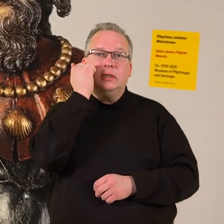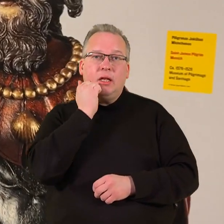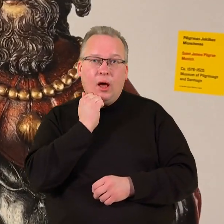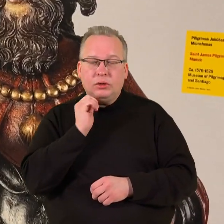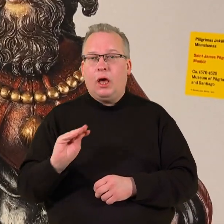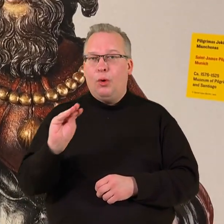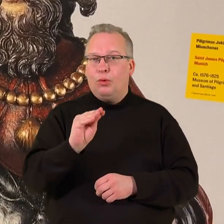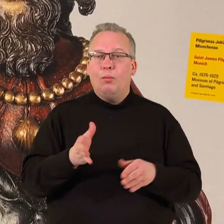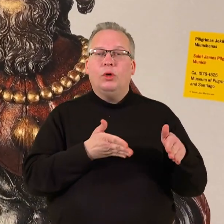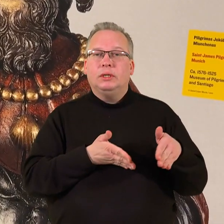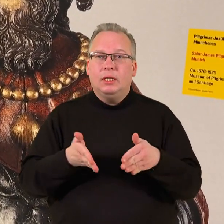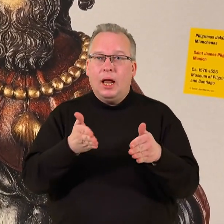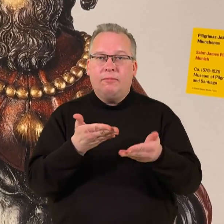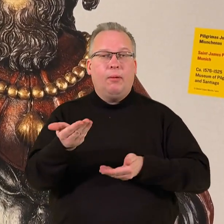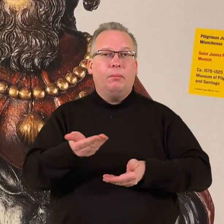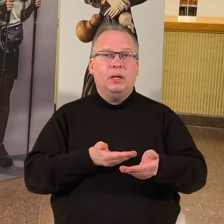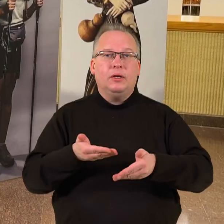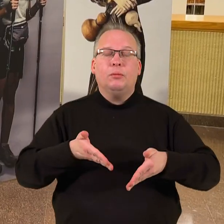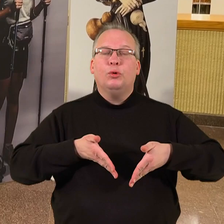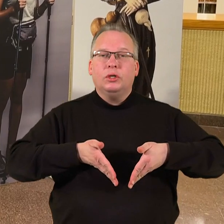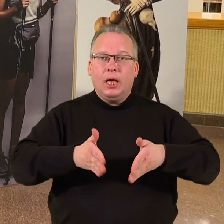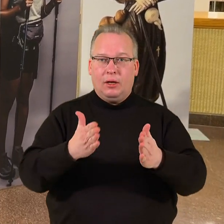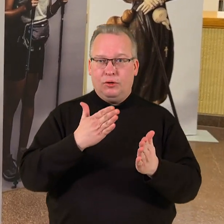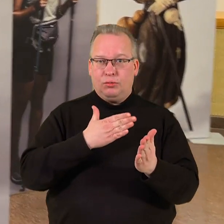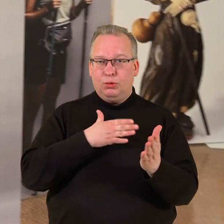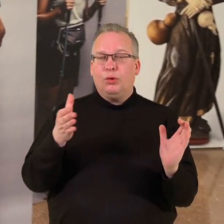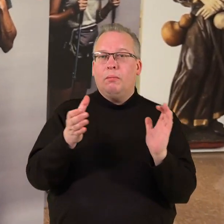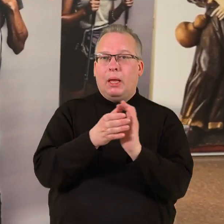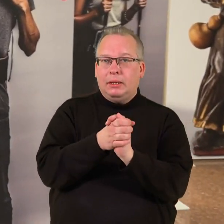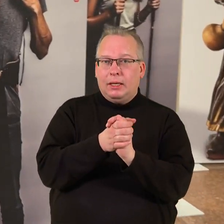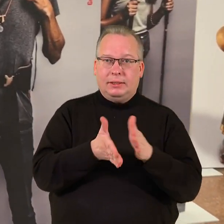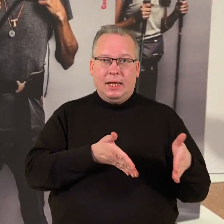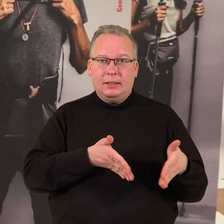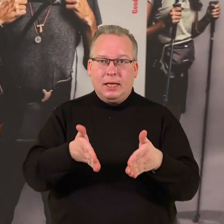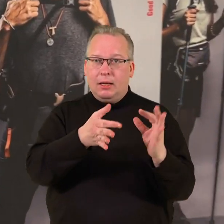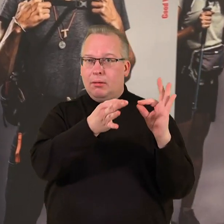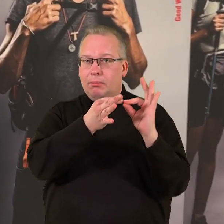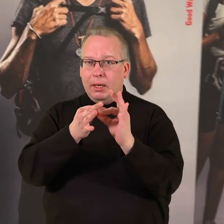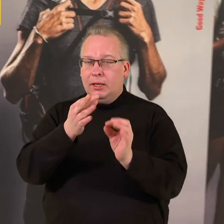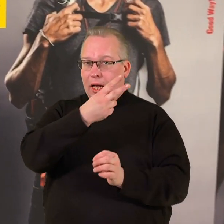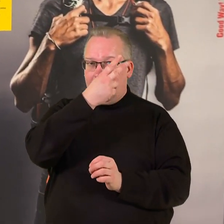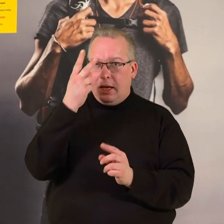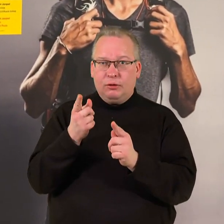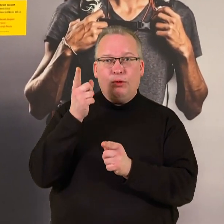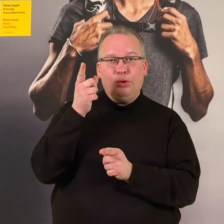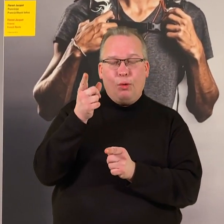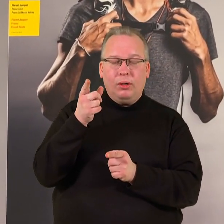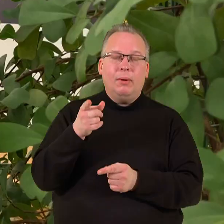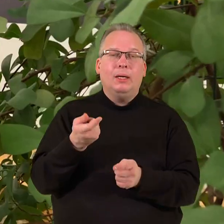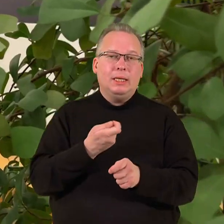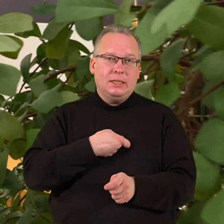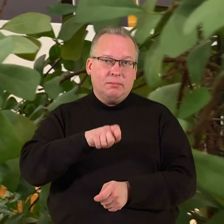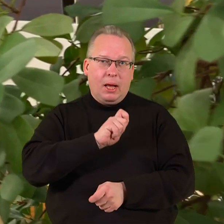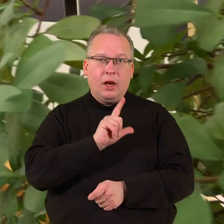gatvė, seniausias Europos piligrimų kelias, mūsų bendrystės kelias. Tai, sieja Lietuvą ir tolimąją Ispaniją,